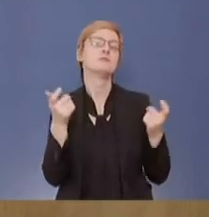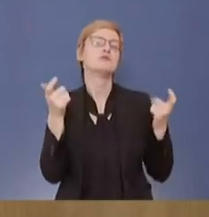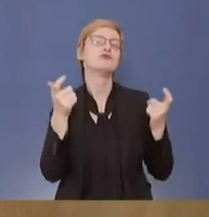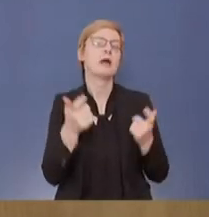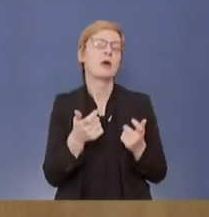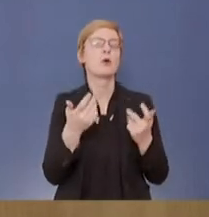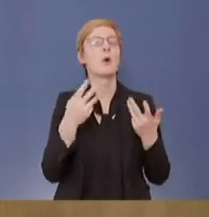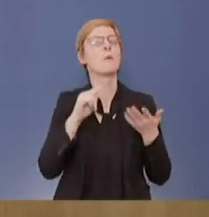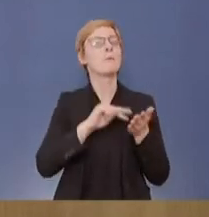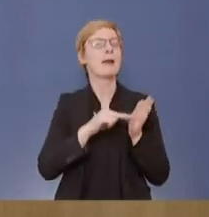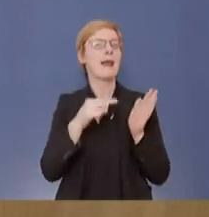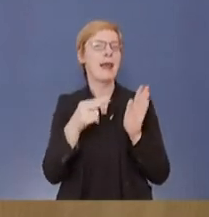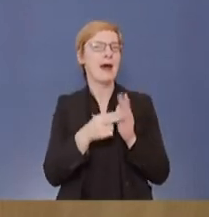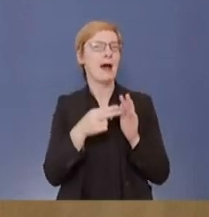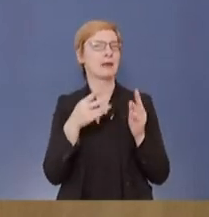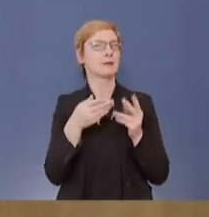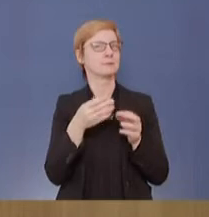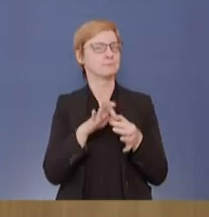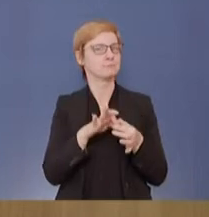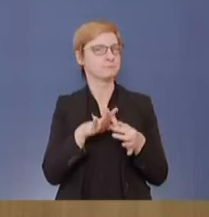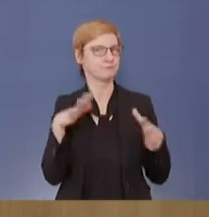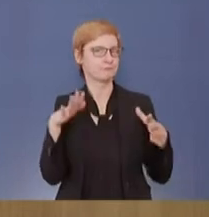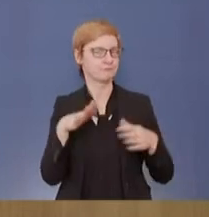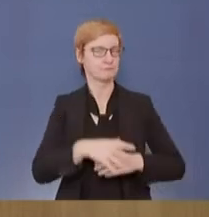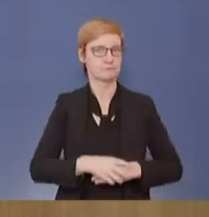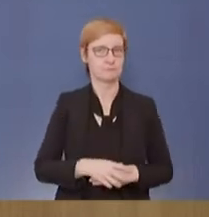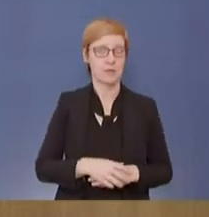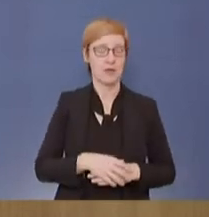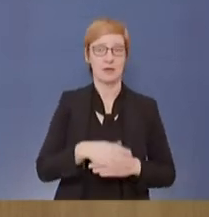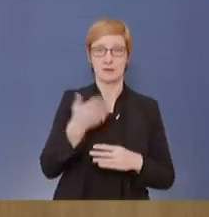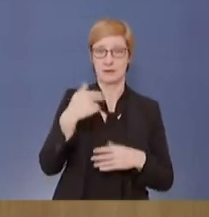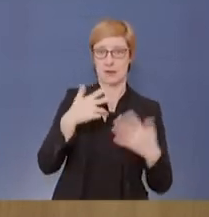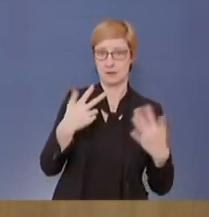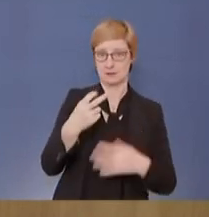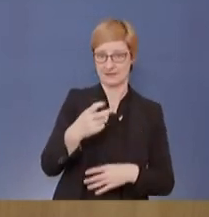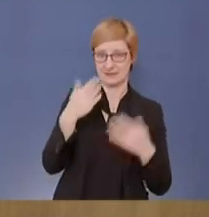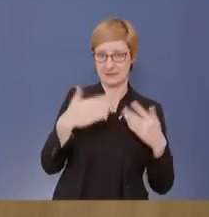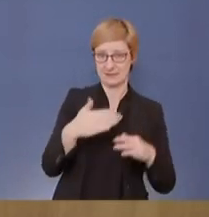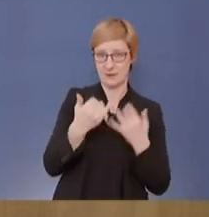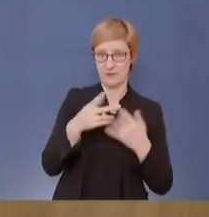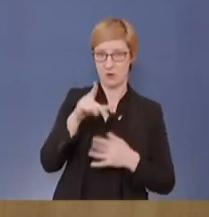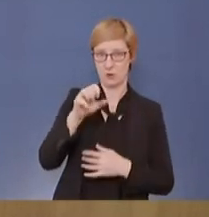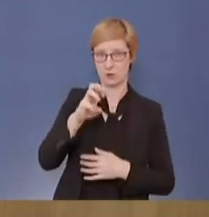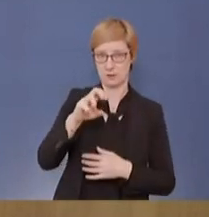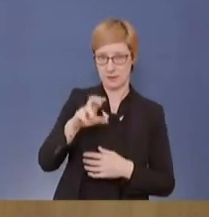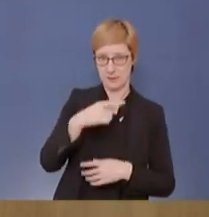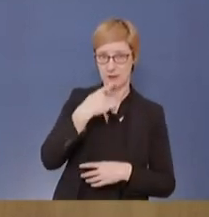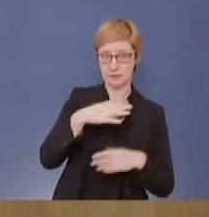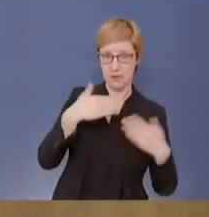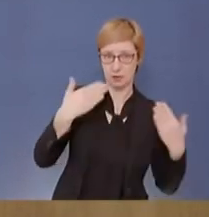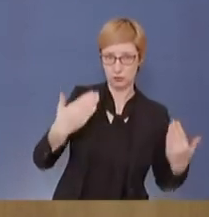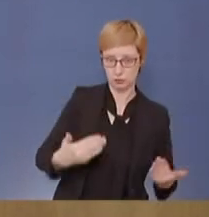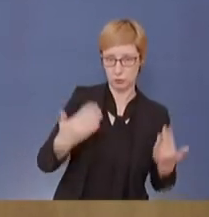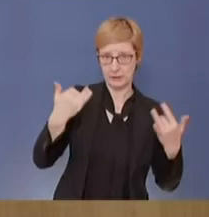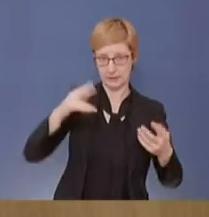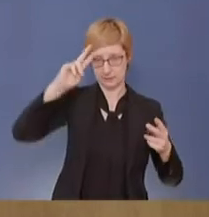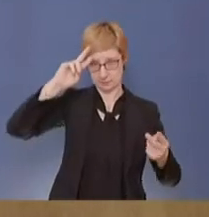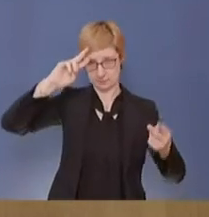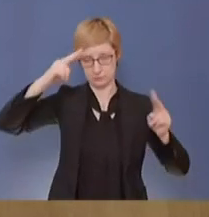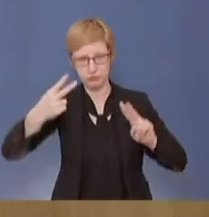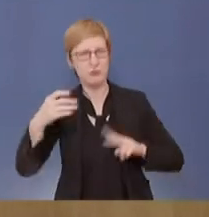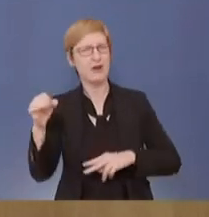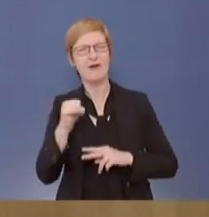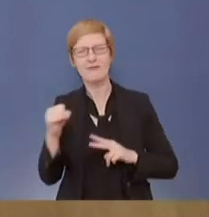es da jetzt andere Erkenntnisse als die, die Frau Demmer am 28. Dezember vorgetragen hat? Oder warum ändert man das jetzt